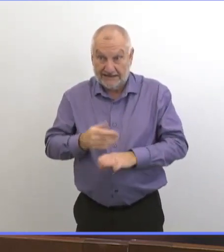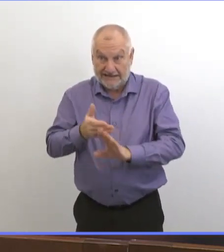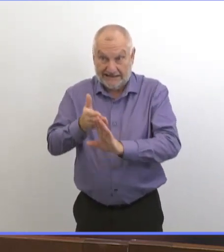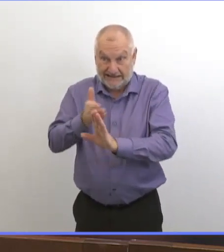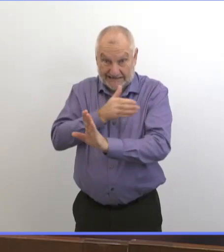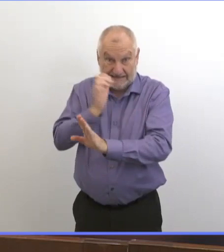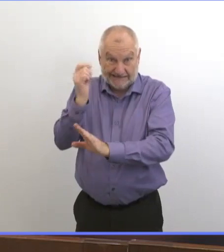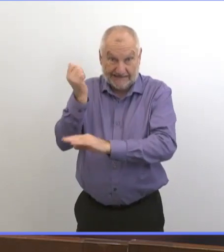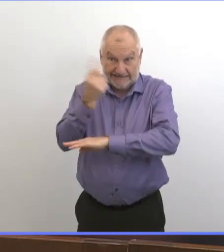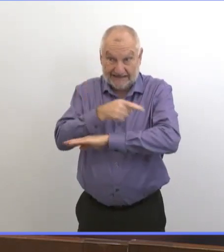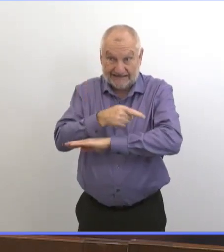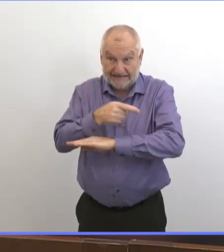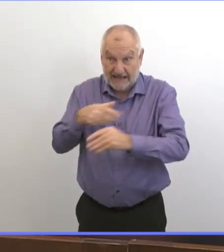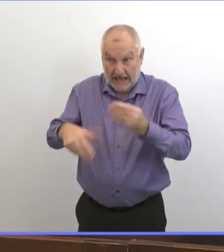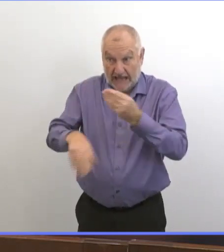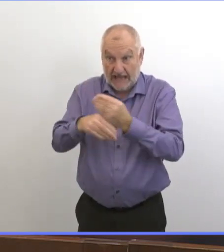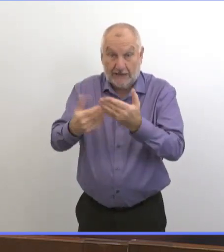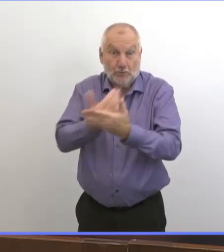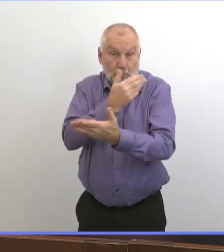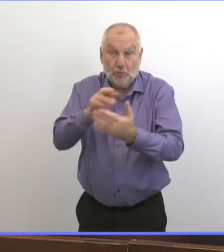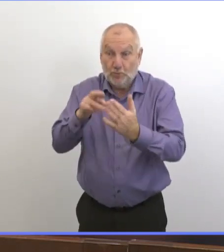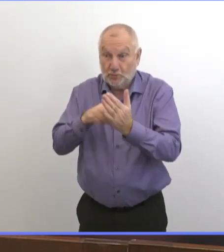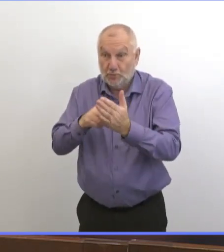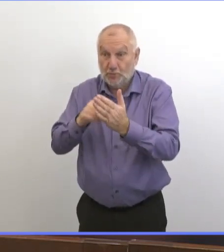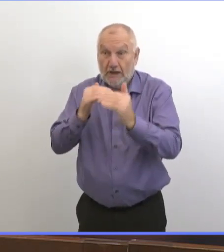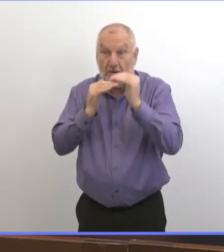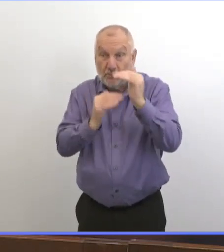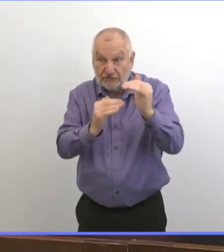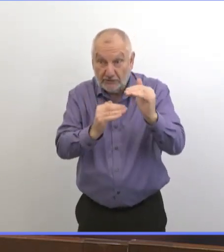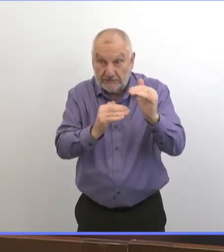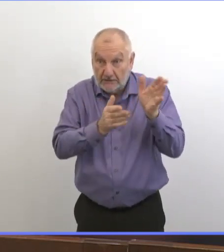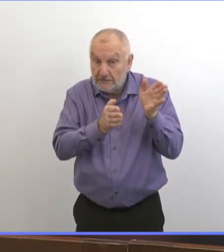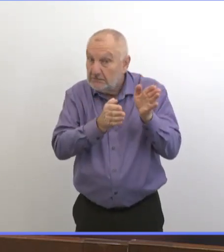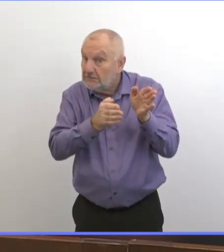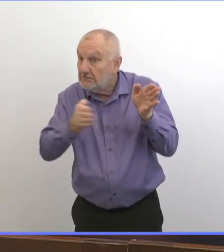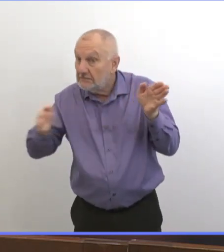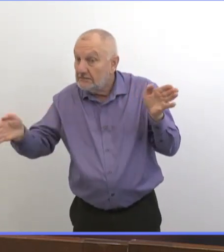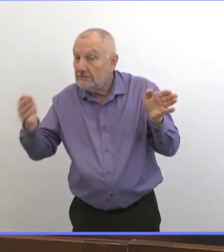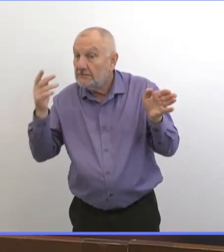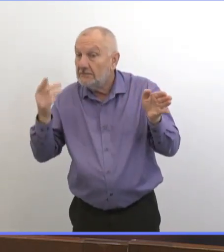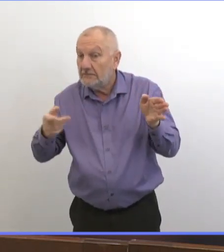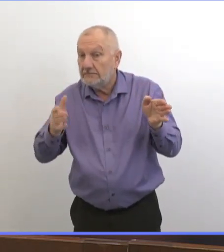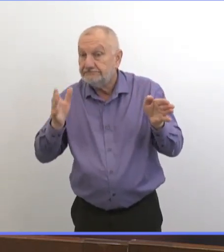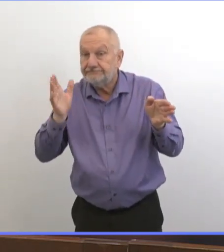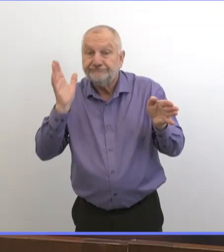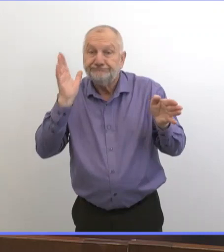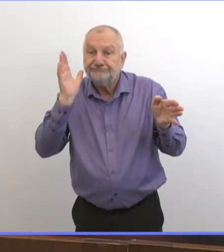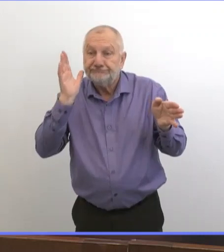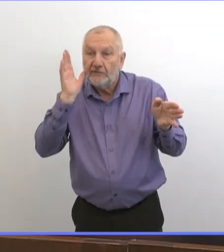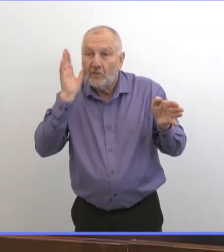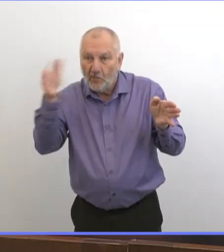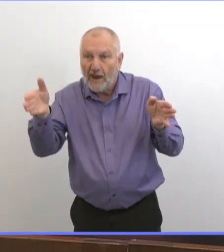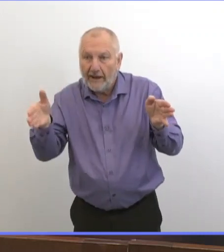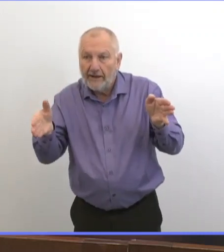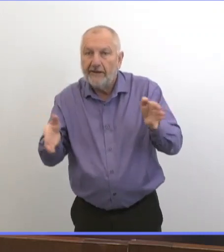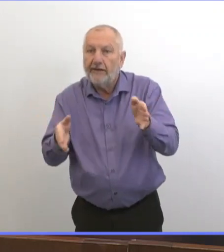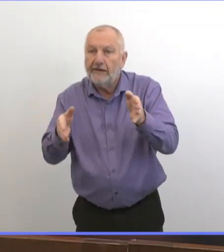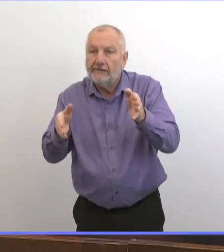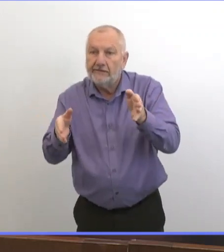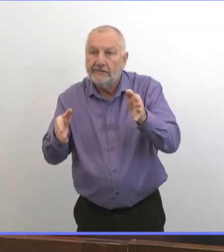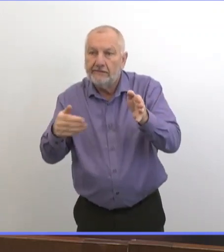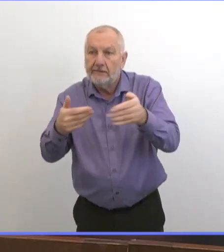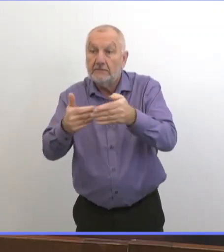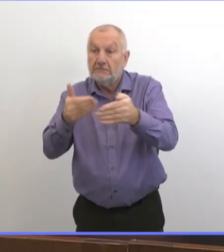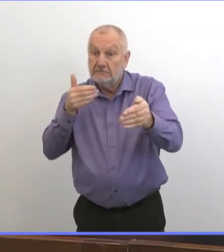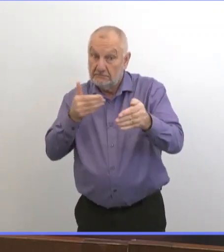restrictions. Comme on l'a dit hier, certains des chiffres de modèles nous montraient qu